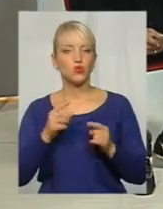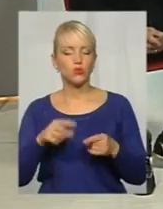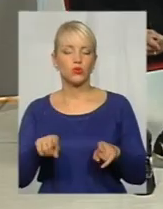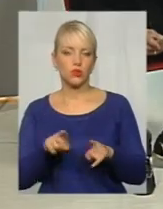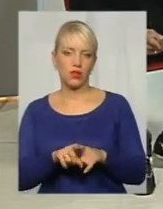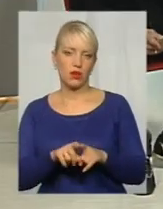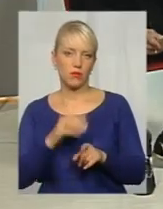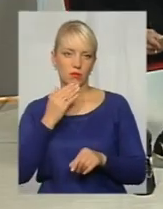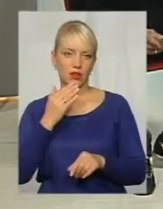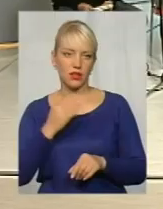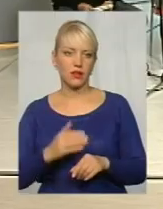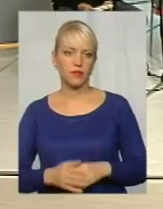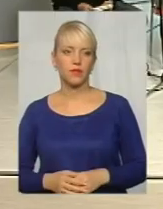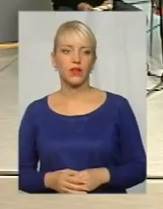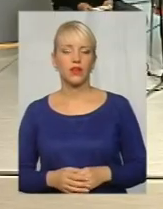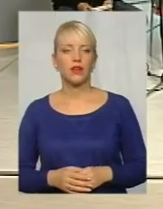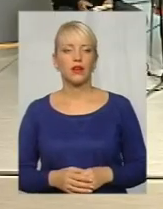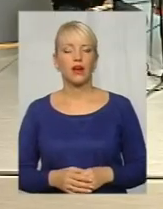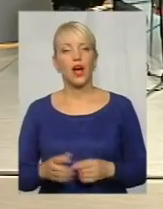Пане Антонне, чи мали запитувати?